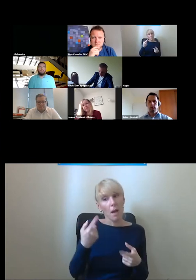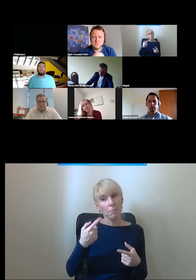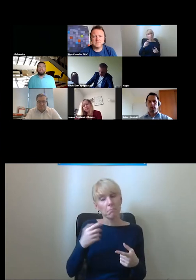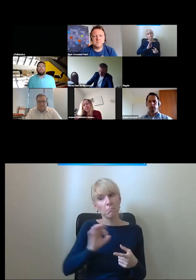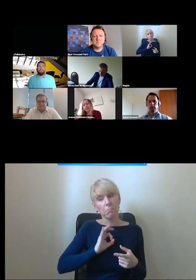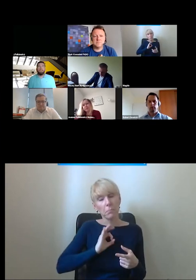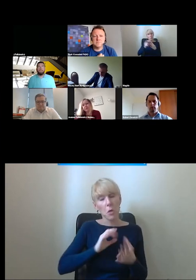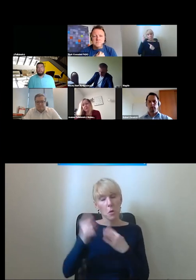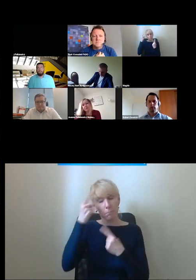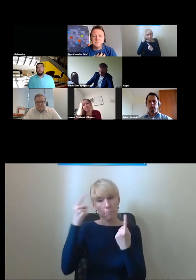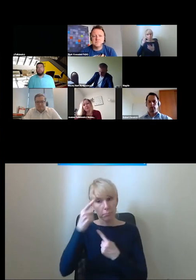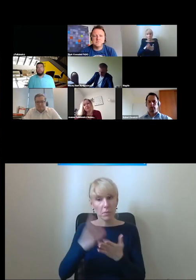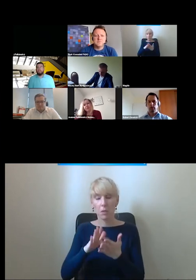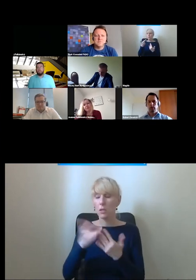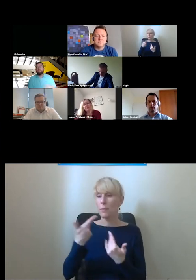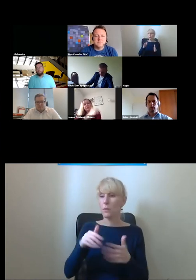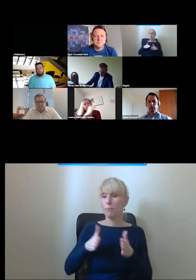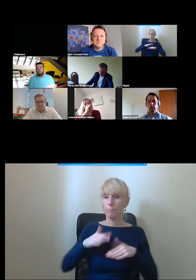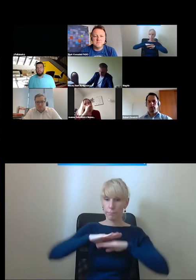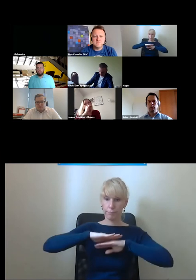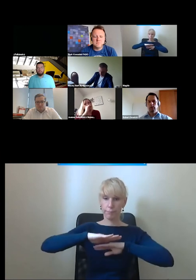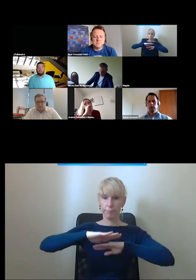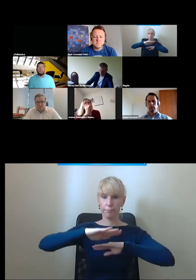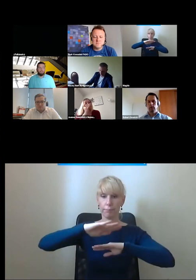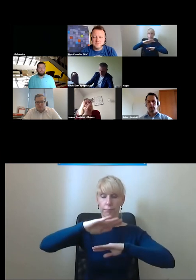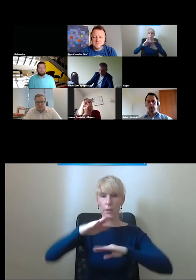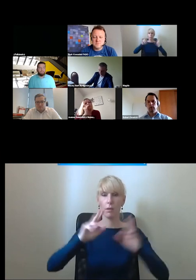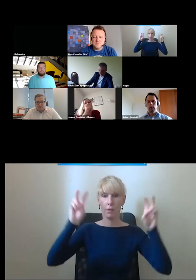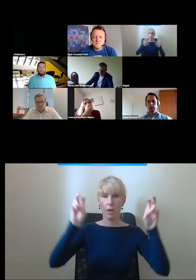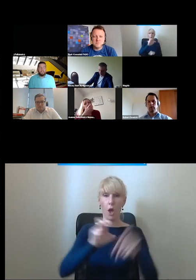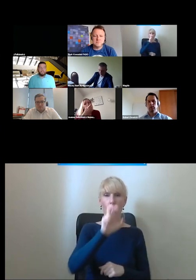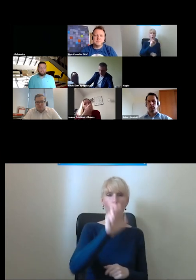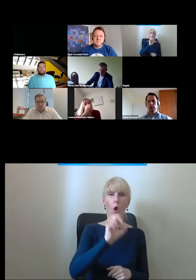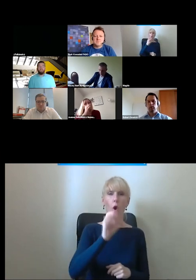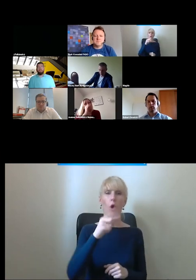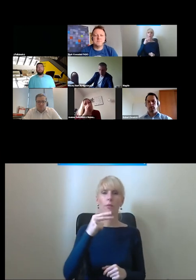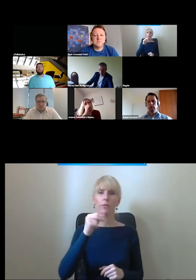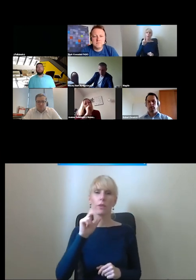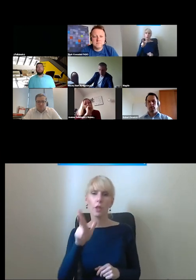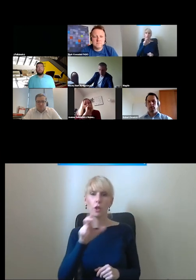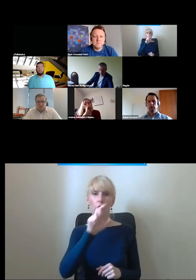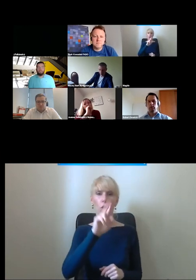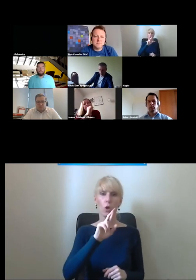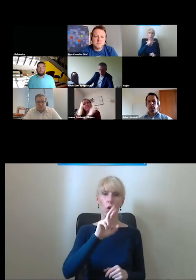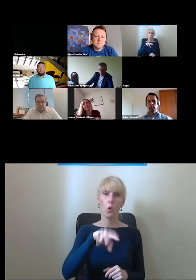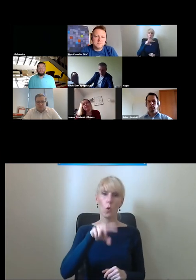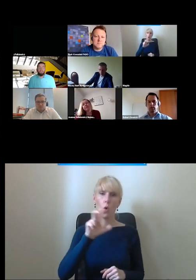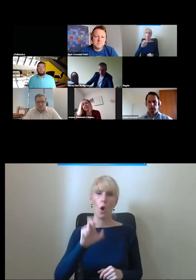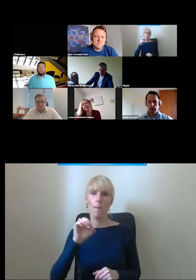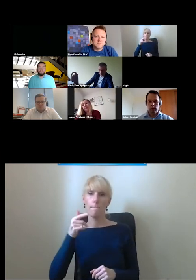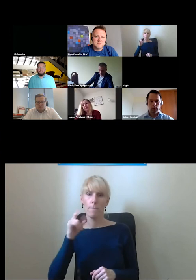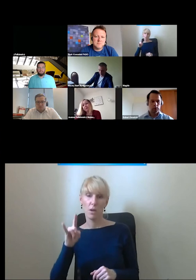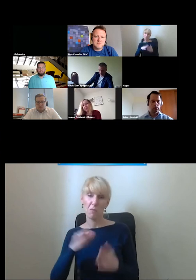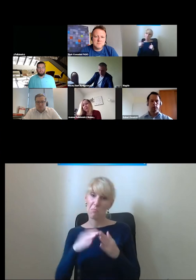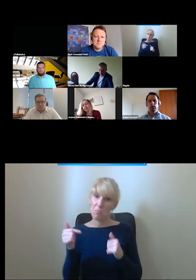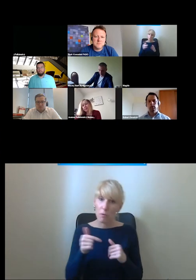chodniki ruchome jak i również no przychodniki ruchome bo tutaj Adam mówił o tym że powinny być gdzieś implementowane jako